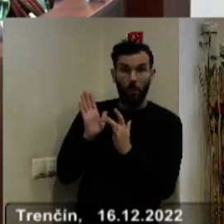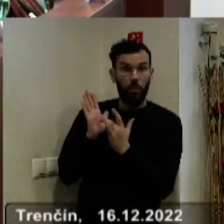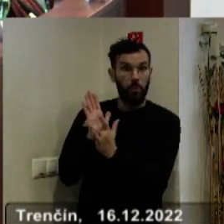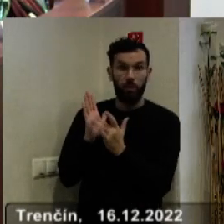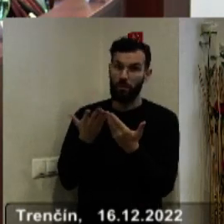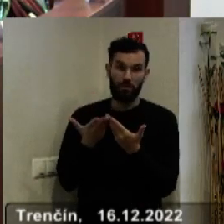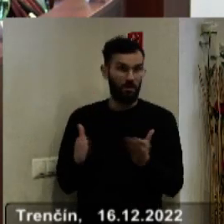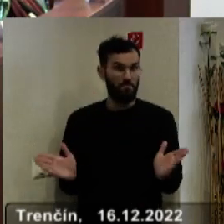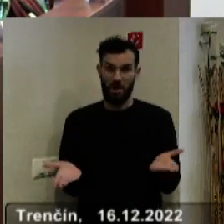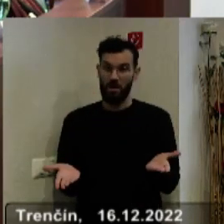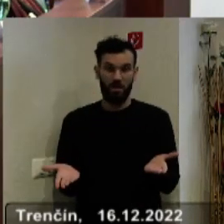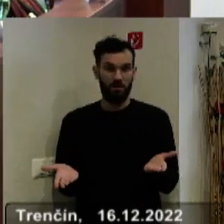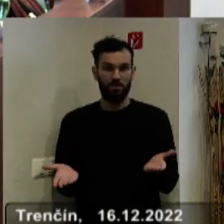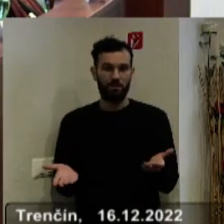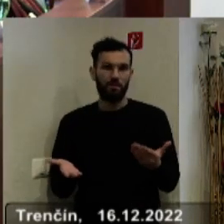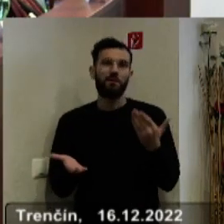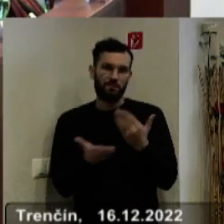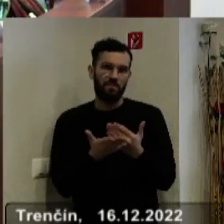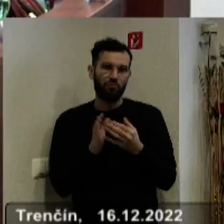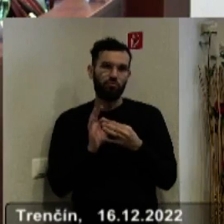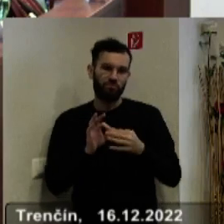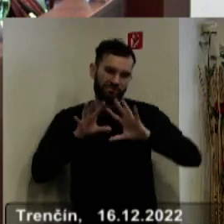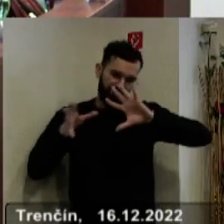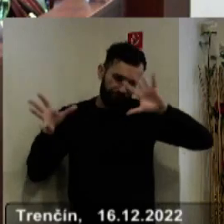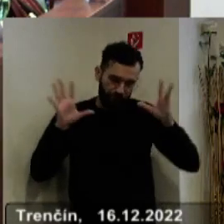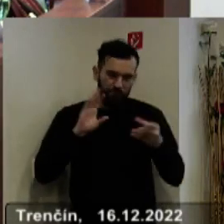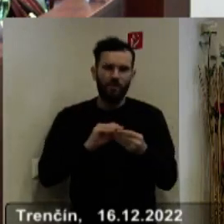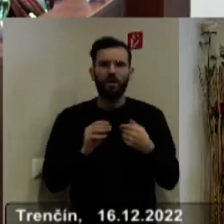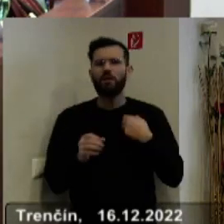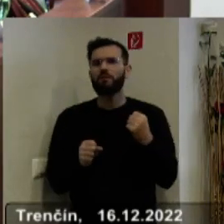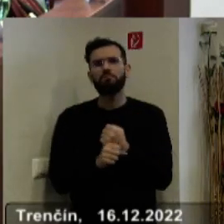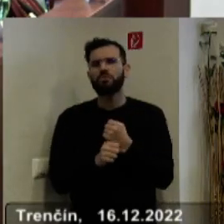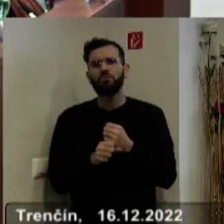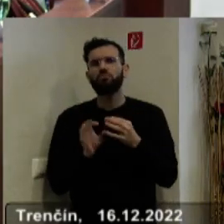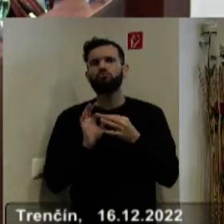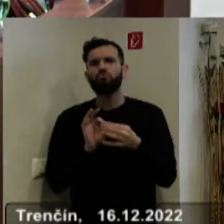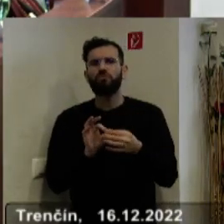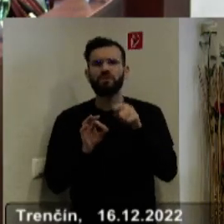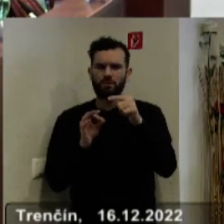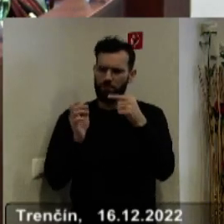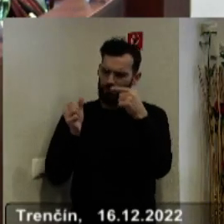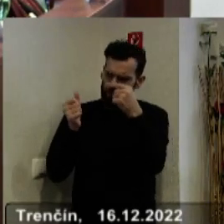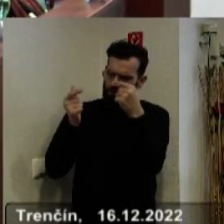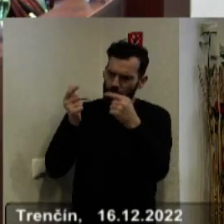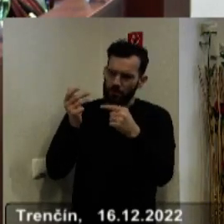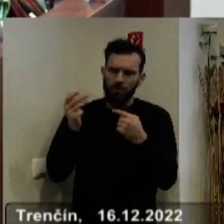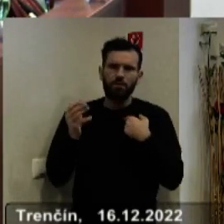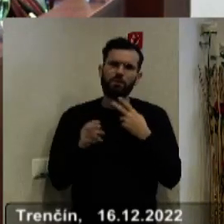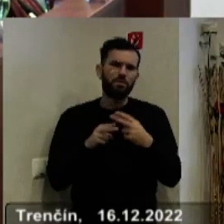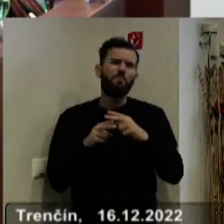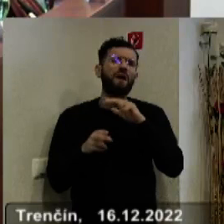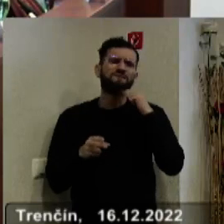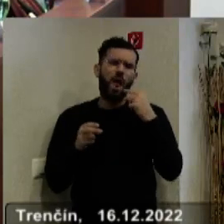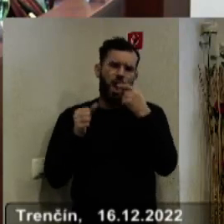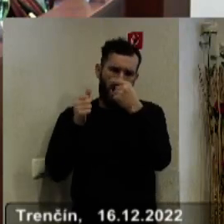zakomponované. Takže toľko, o toľko v kócke nebudem sa vyjadrovať ku konkrétnym položkám, ktorých tam je naozaj, naozaj